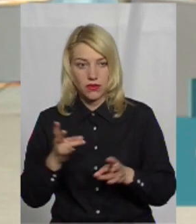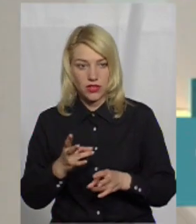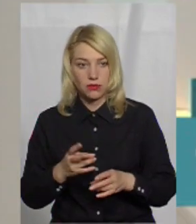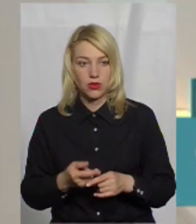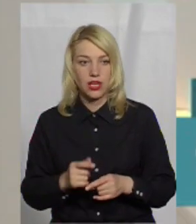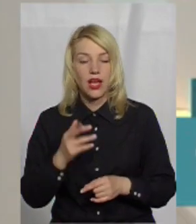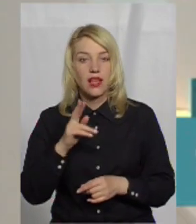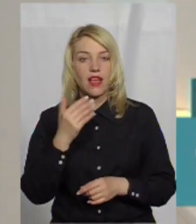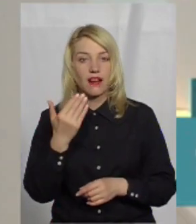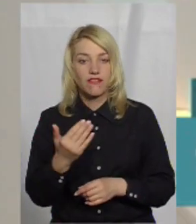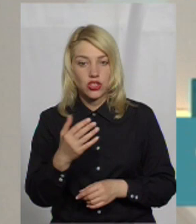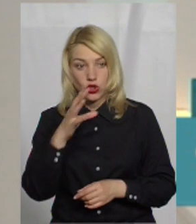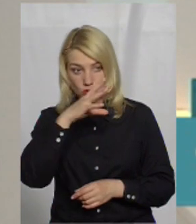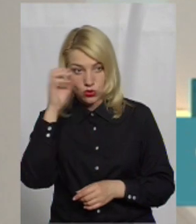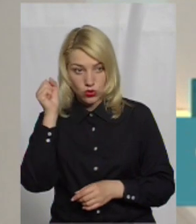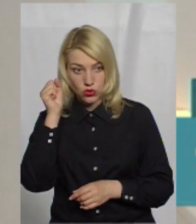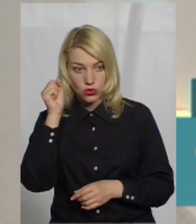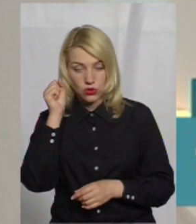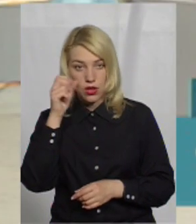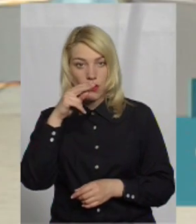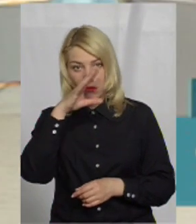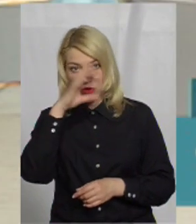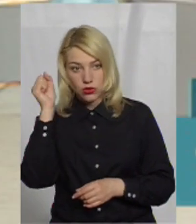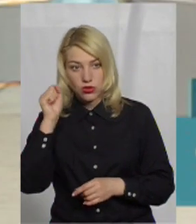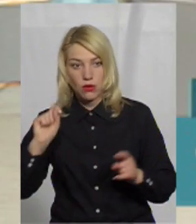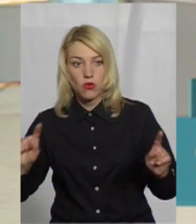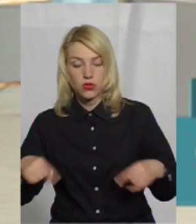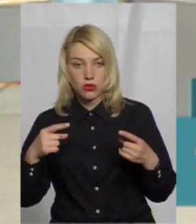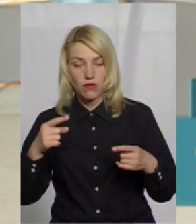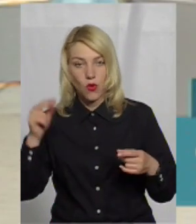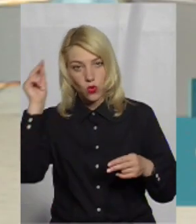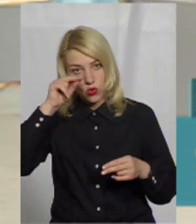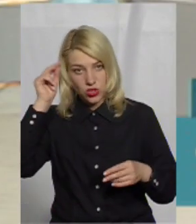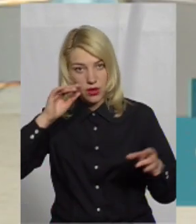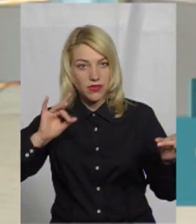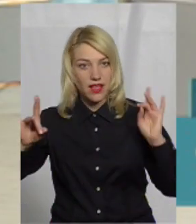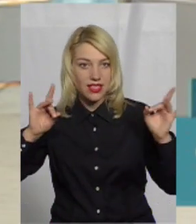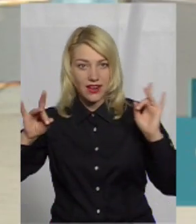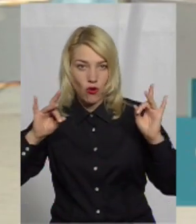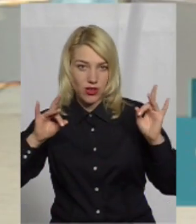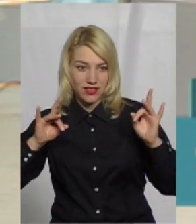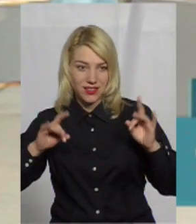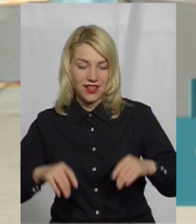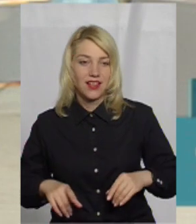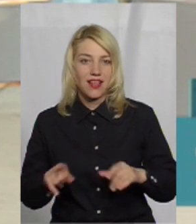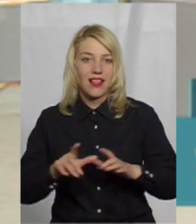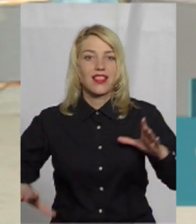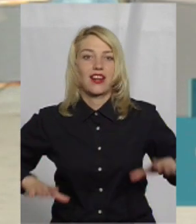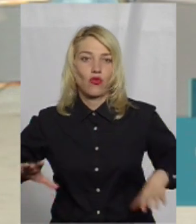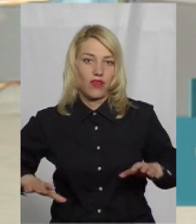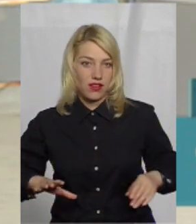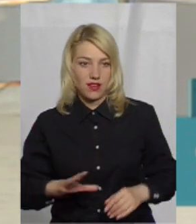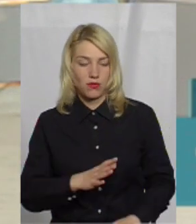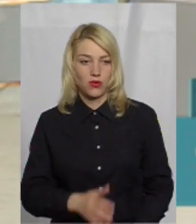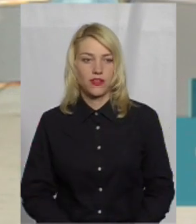мова, як він ночі, по ночах устраював учебні тривоги для своїх команд. Вишкіл такий